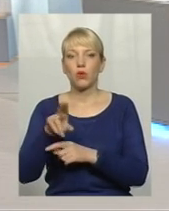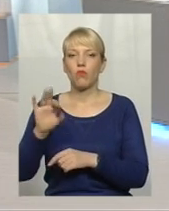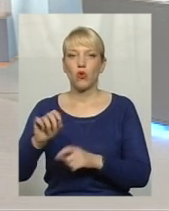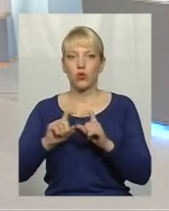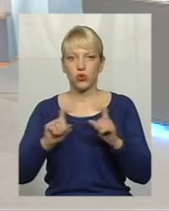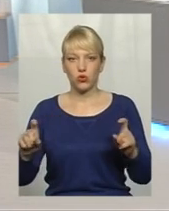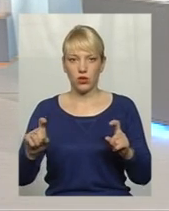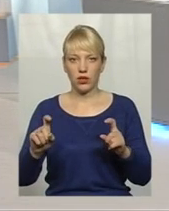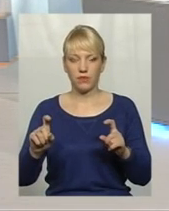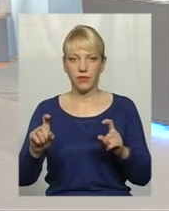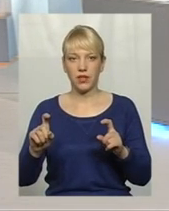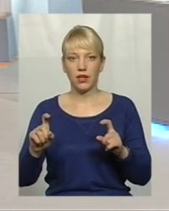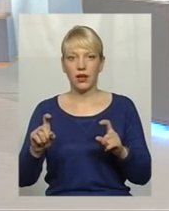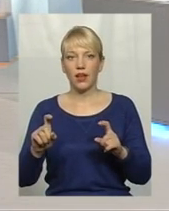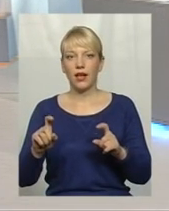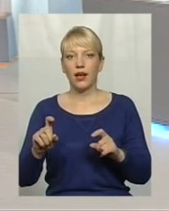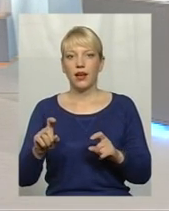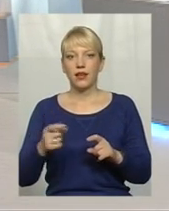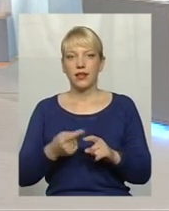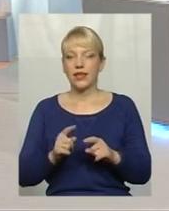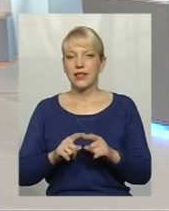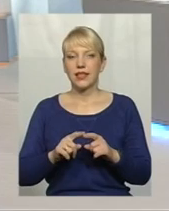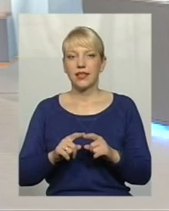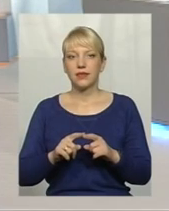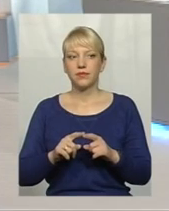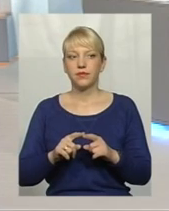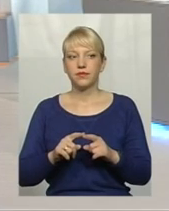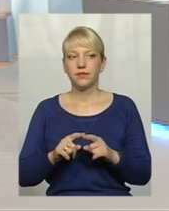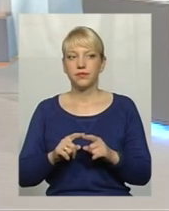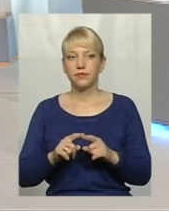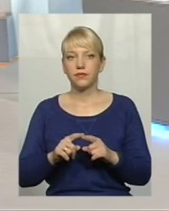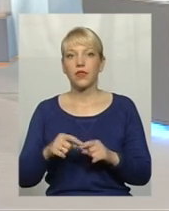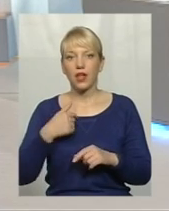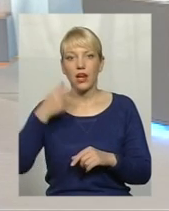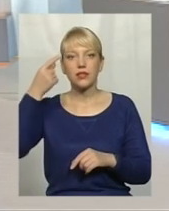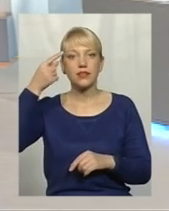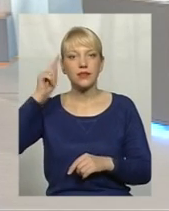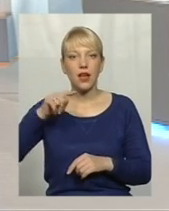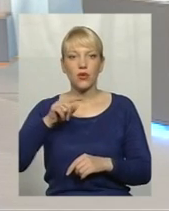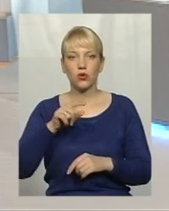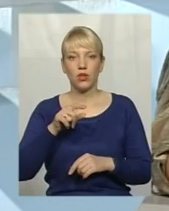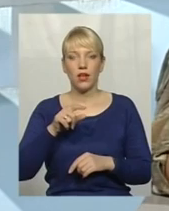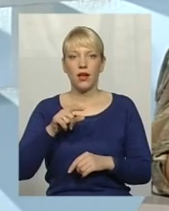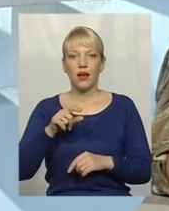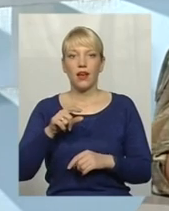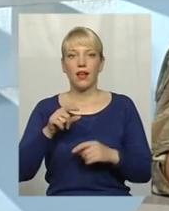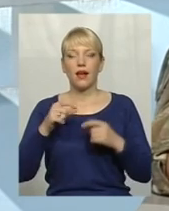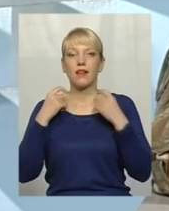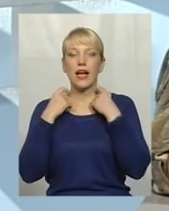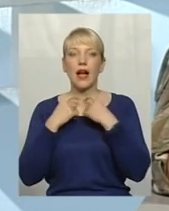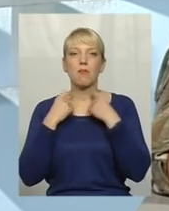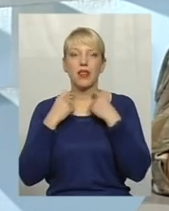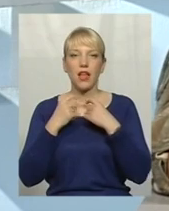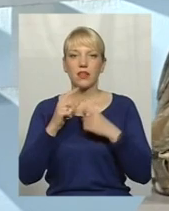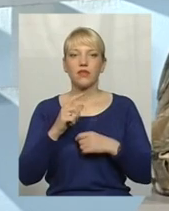капеллани не з того, що я знаю капелланів з Славянська. Я